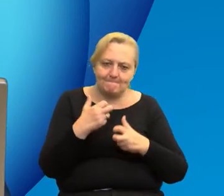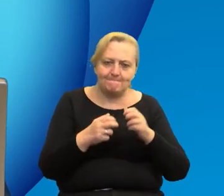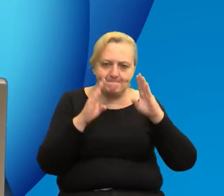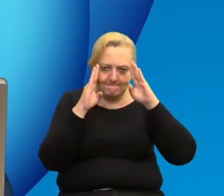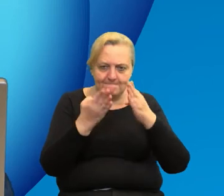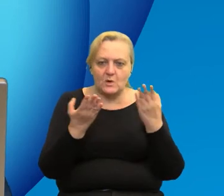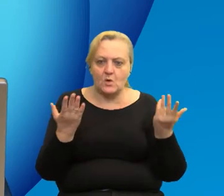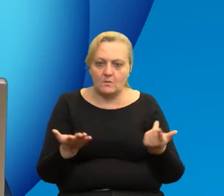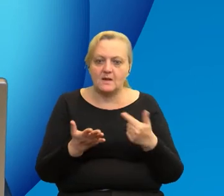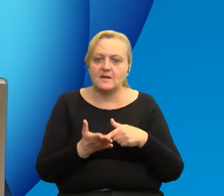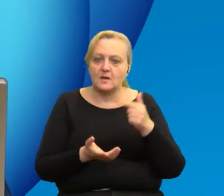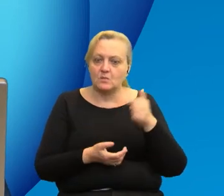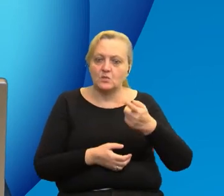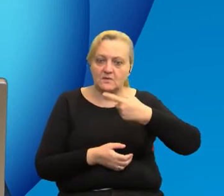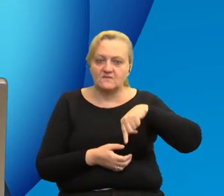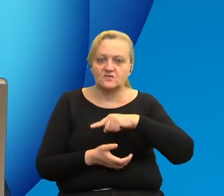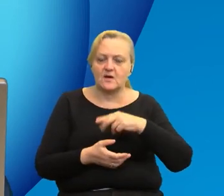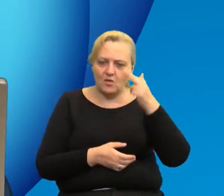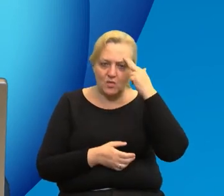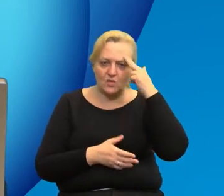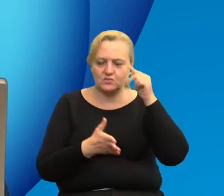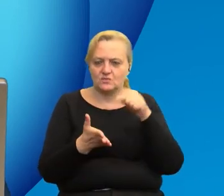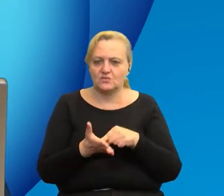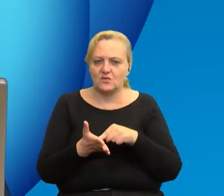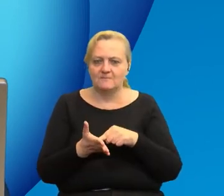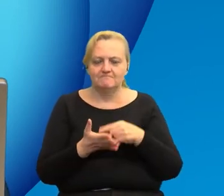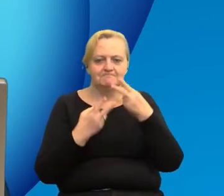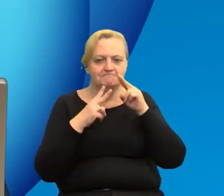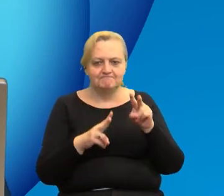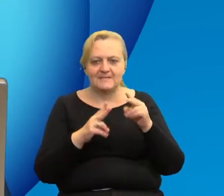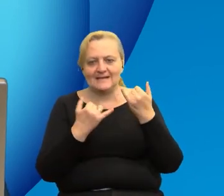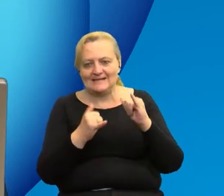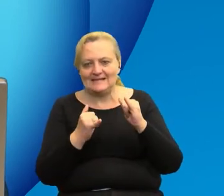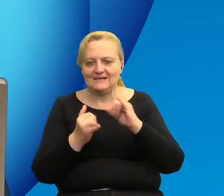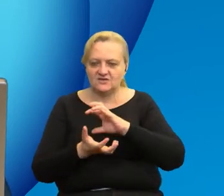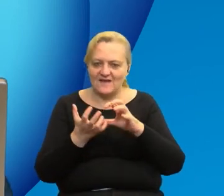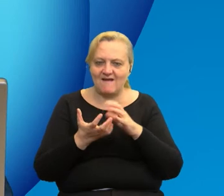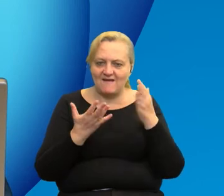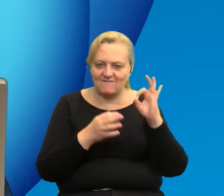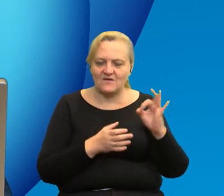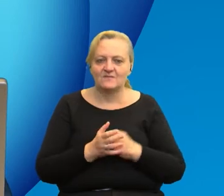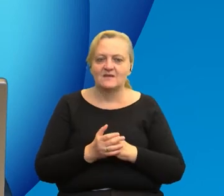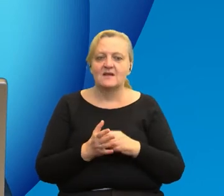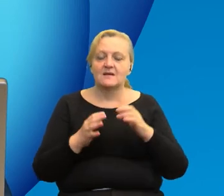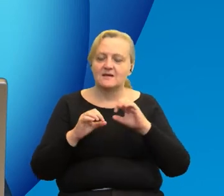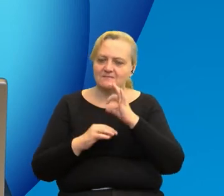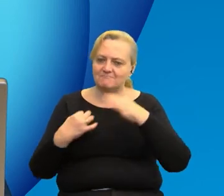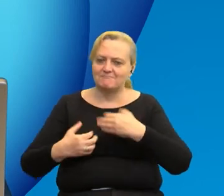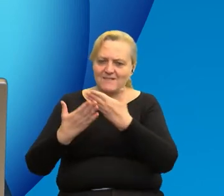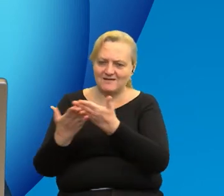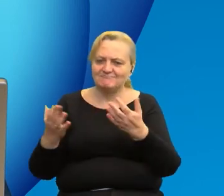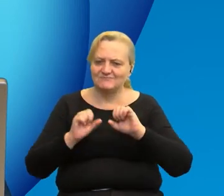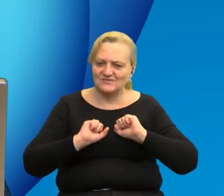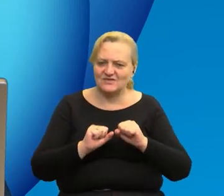spektrum. Musimy wszyscy rozumieć to postrzeganie przez nich świata, że jest inne. Państwa działalność myślę,